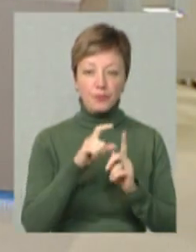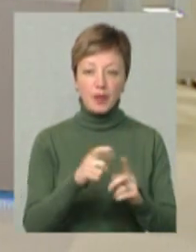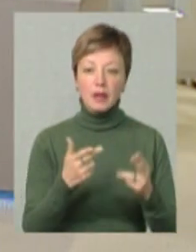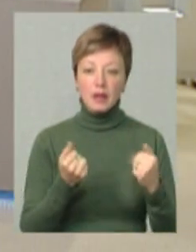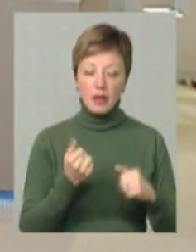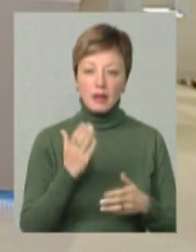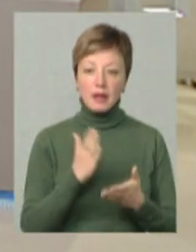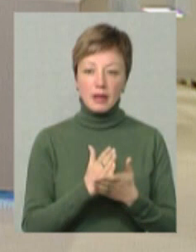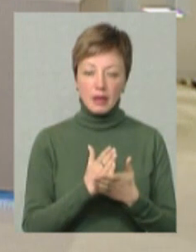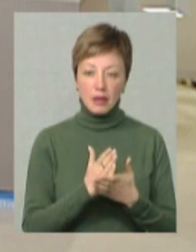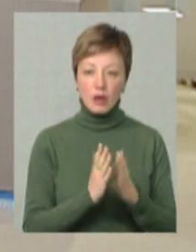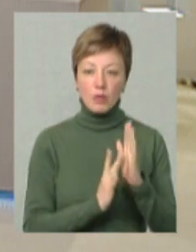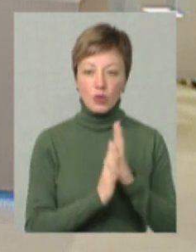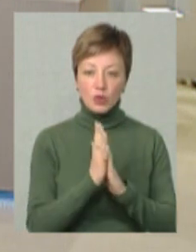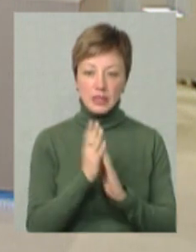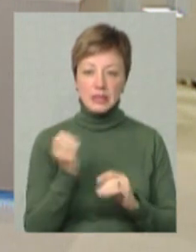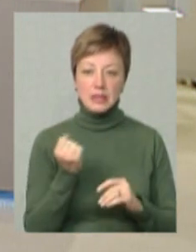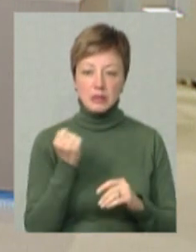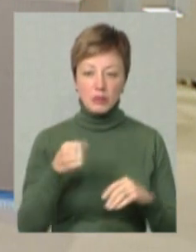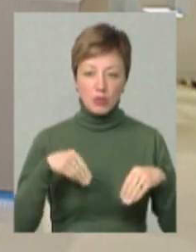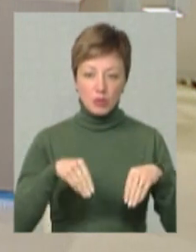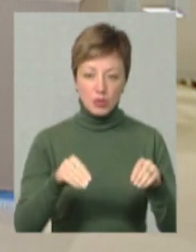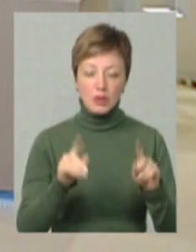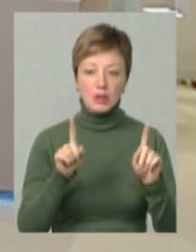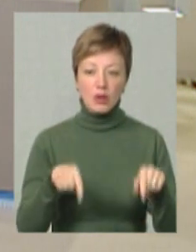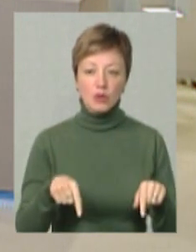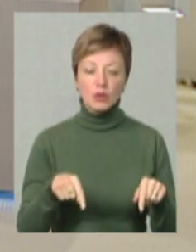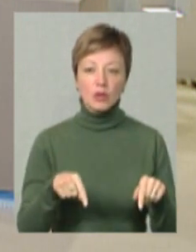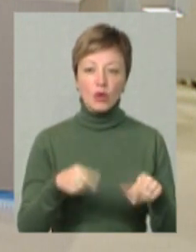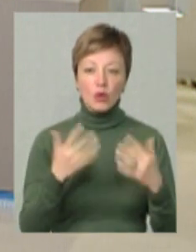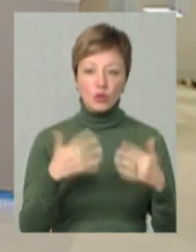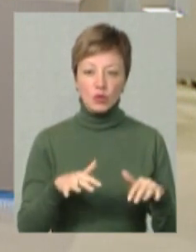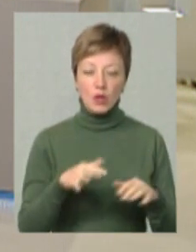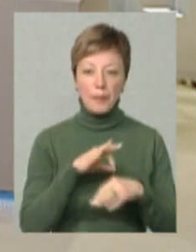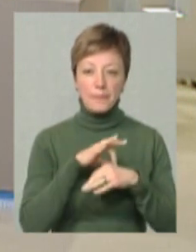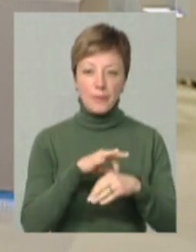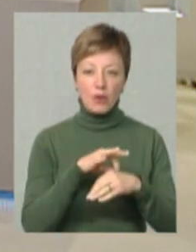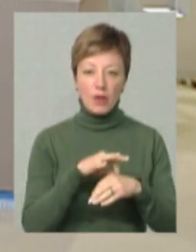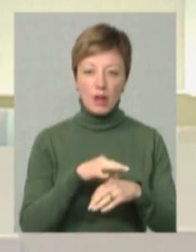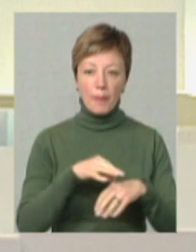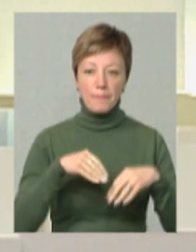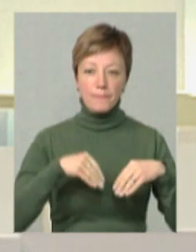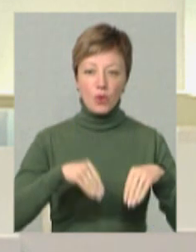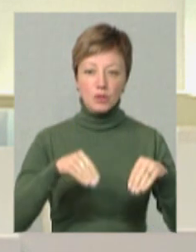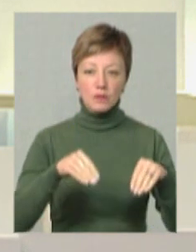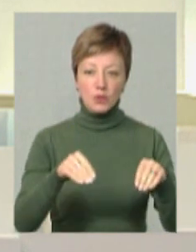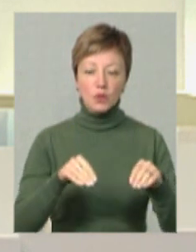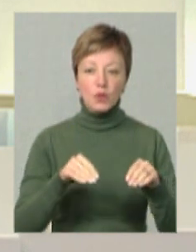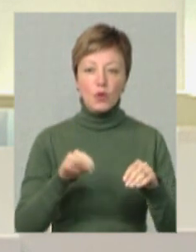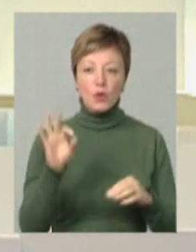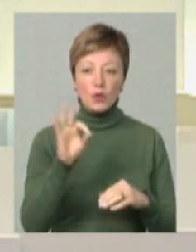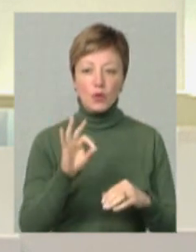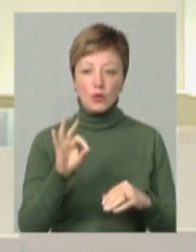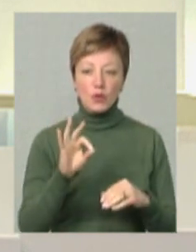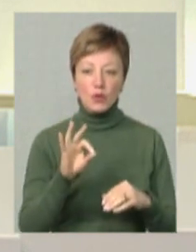озими культури засіяні, також вже провели посівну кампанію, що